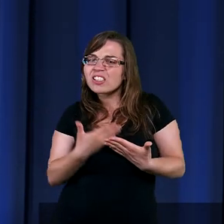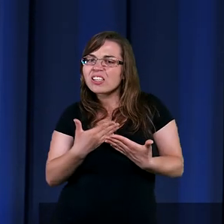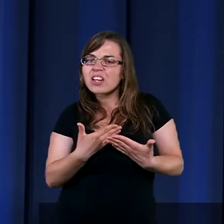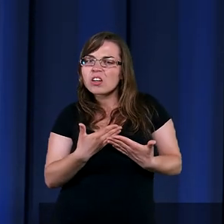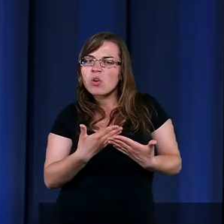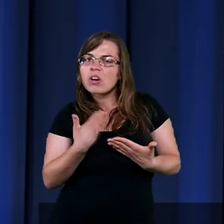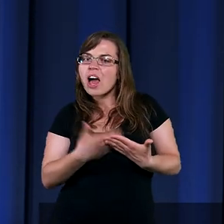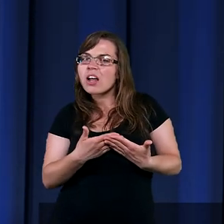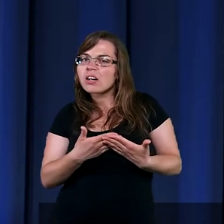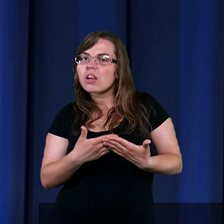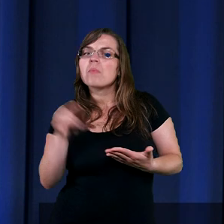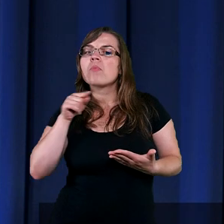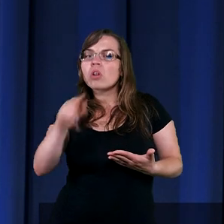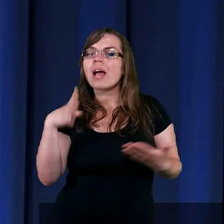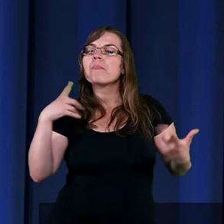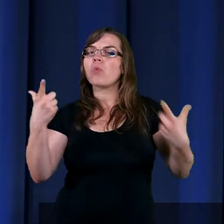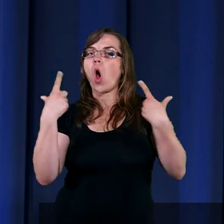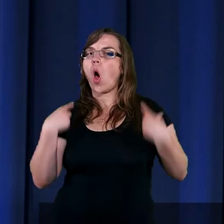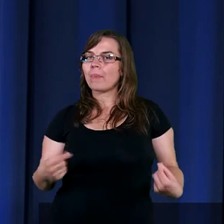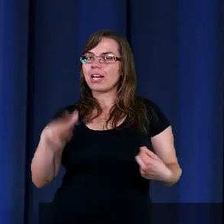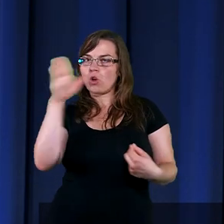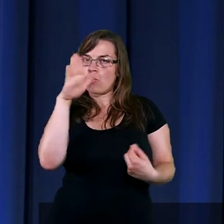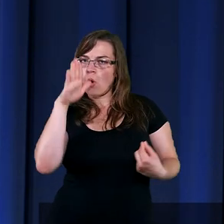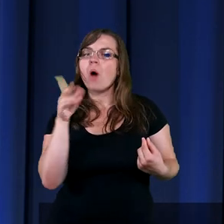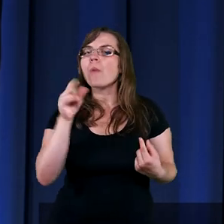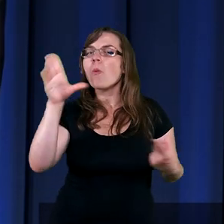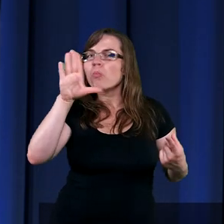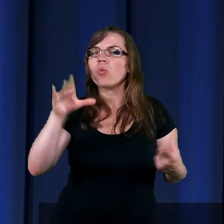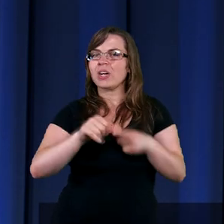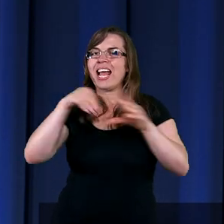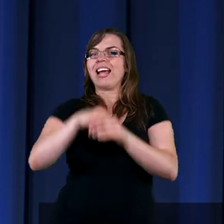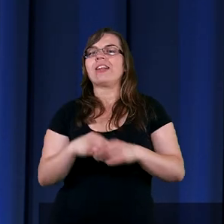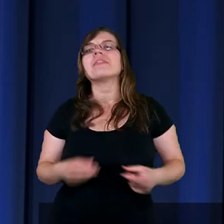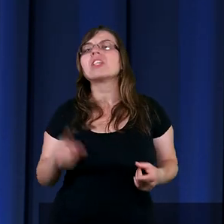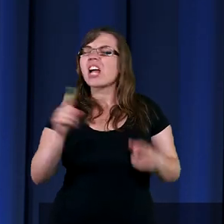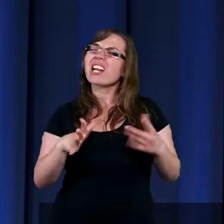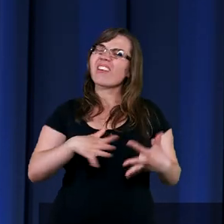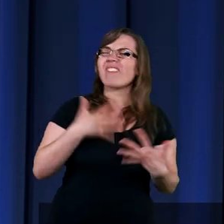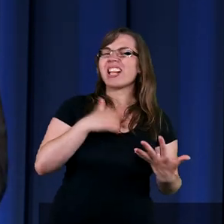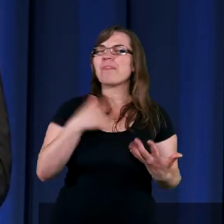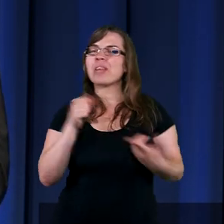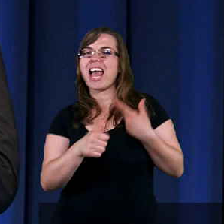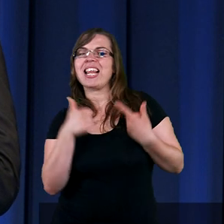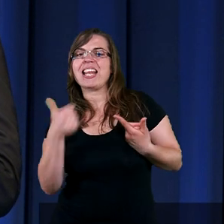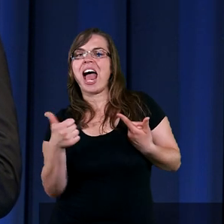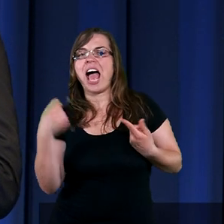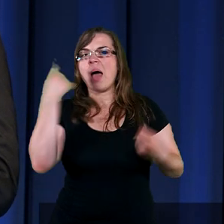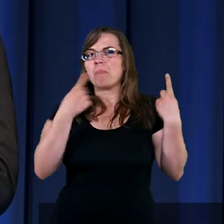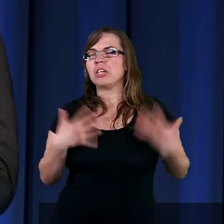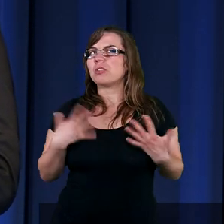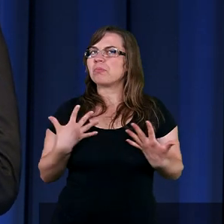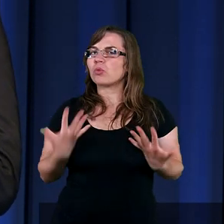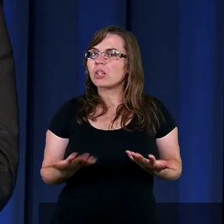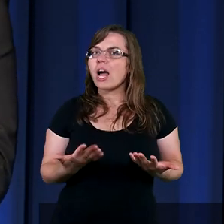był tam Bóg. Bo była tam obecność Boża. Czasem nam się wydaje, że jesteśmy sami, nie? Uważajmy na te momenty.